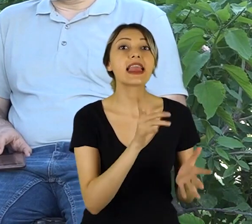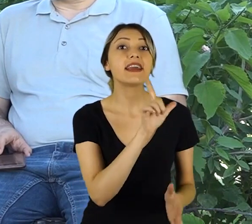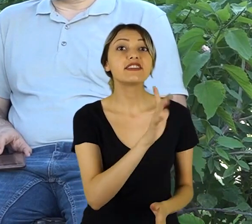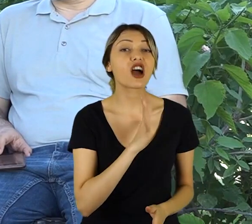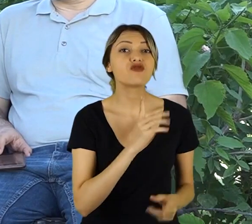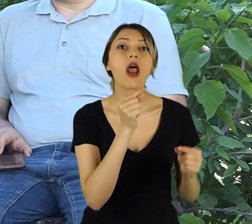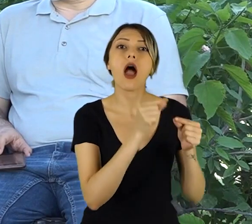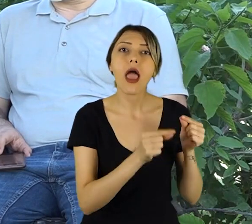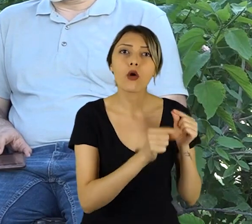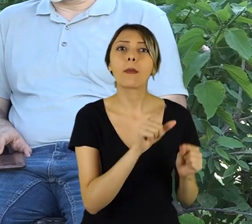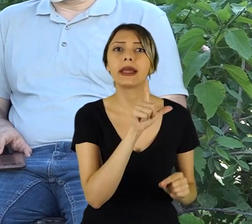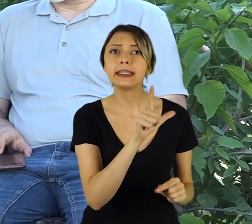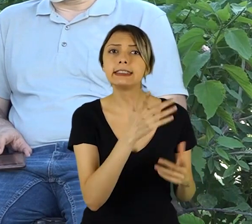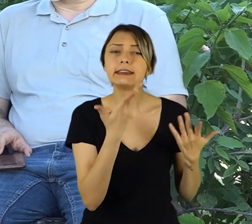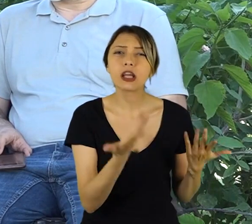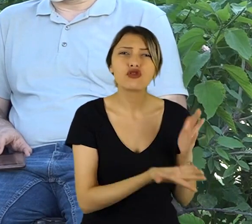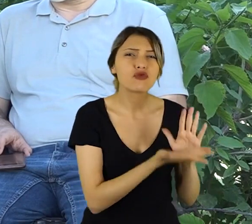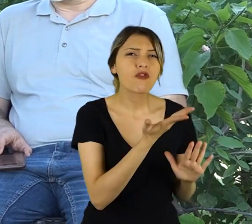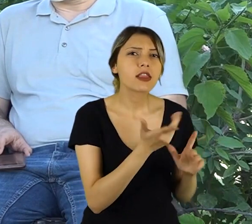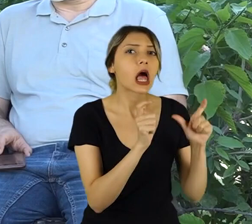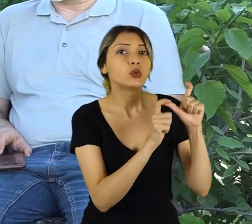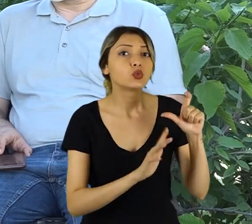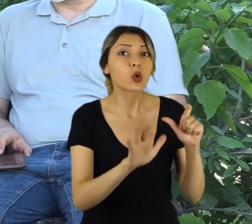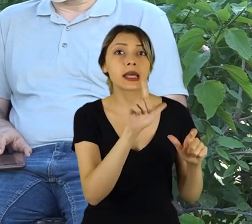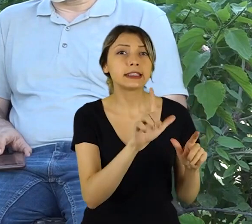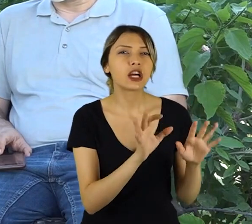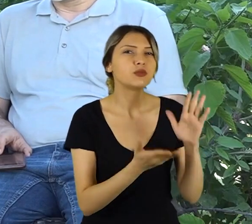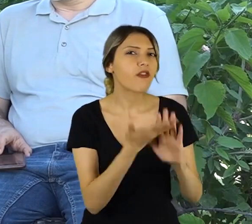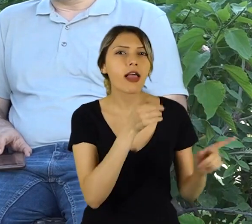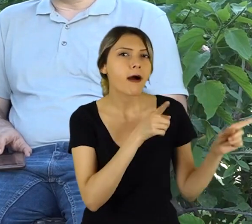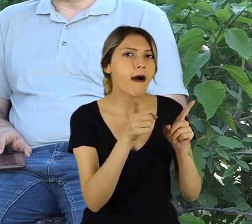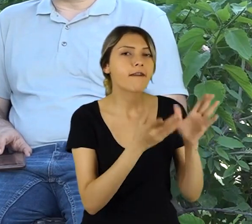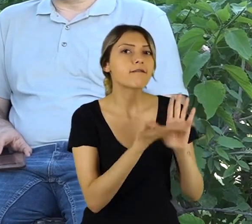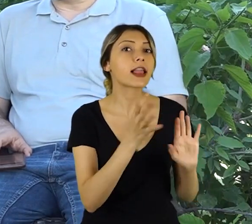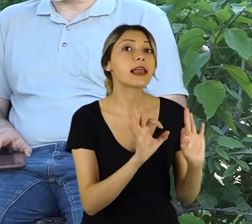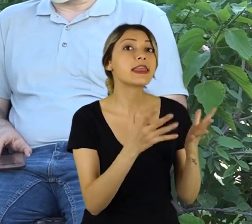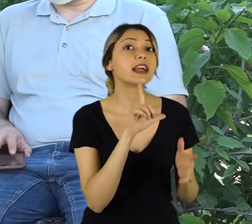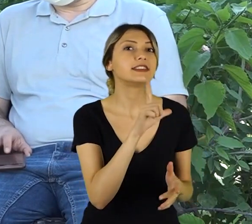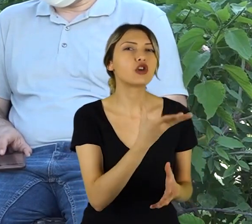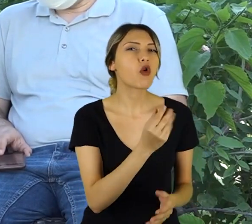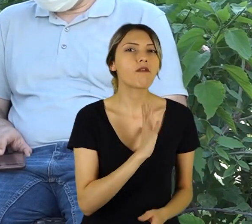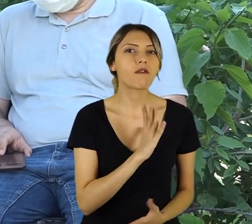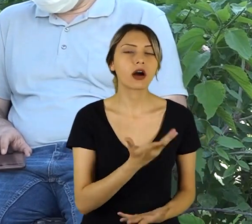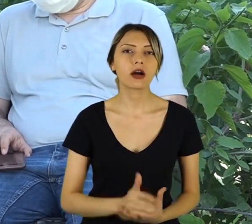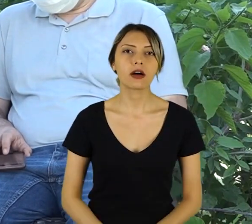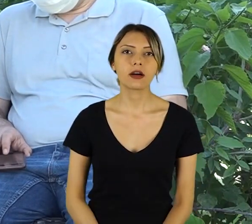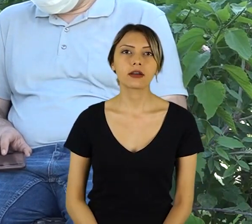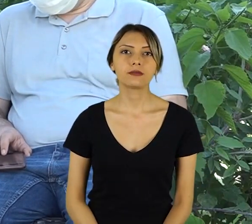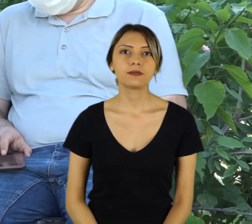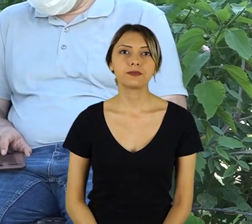Yani ekonomik ihtiyaçlarınız mı çok oldu? Sosyal ihtiyaçlarınız mı çok oldu? Neleri çok ihtiyaç duyduğunuz? diyeyim,